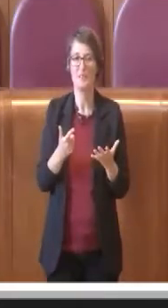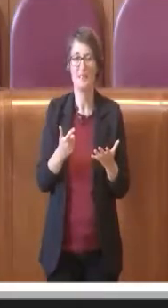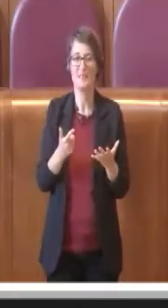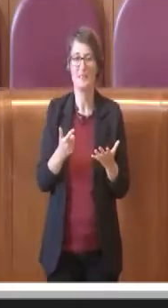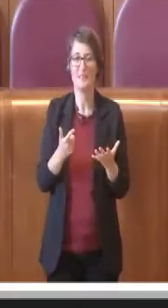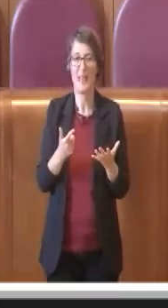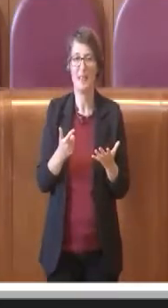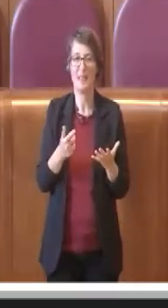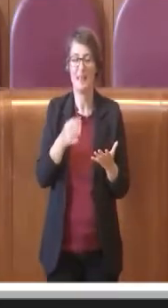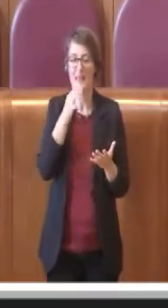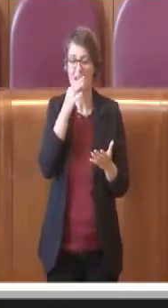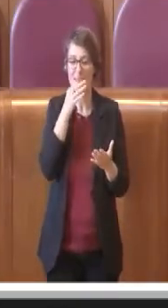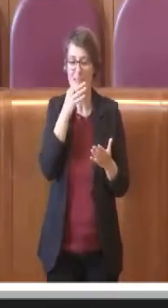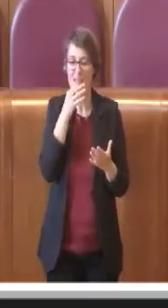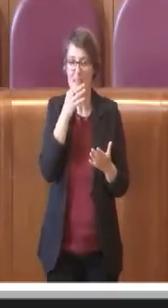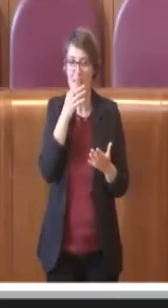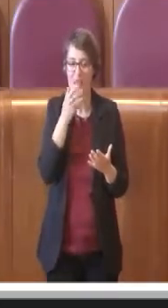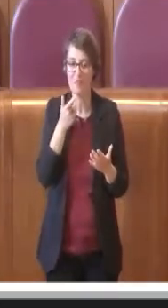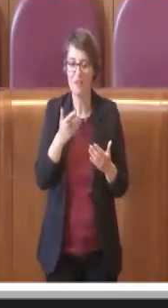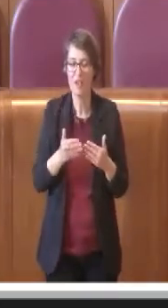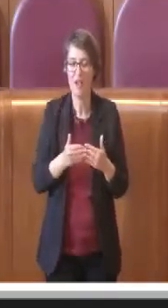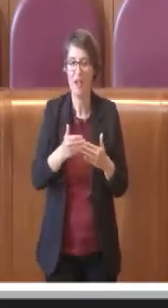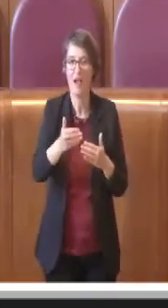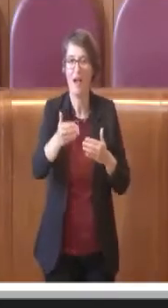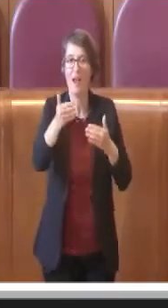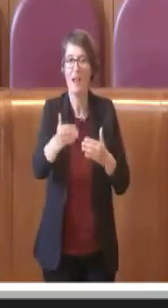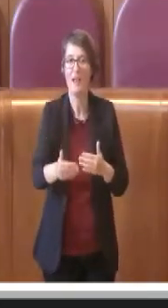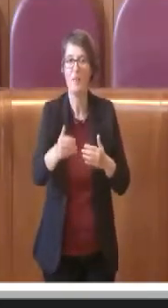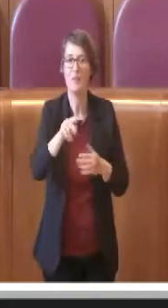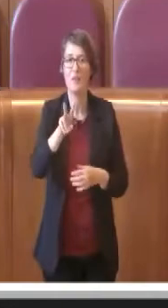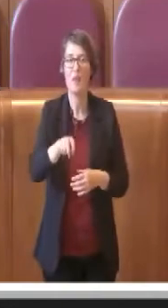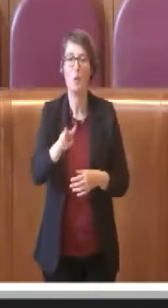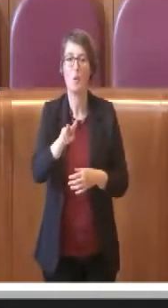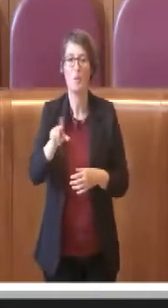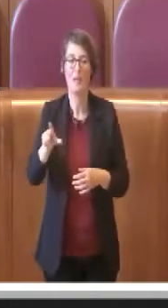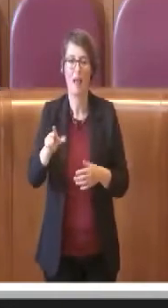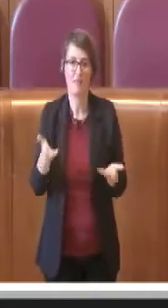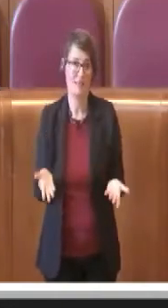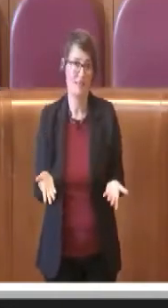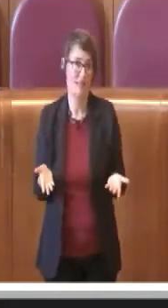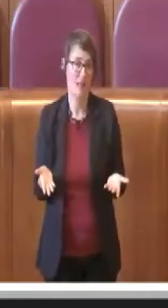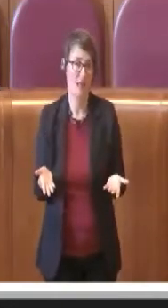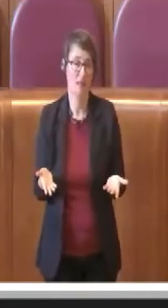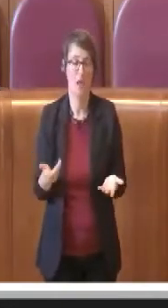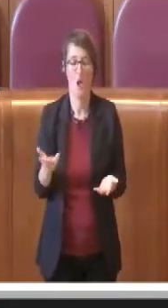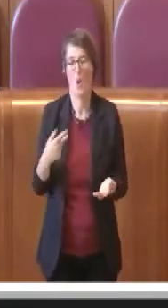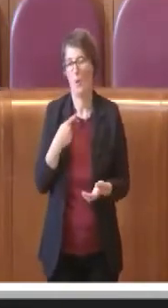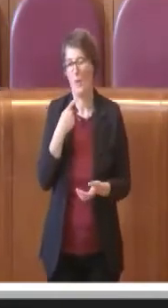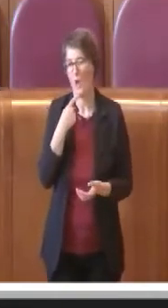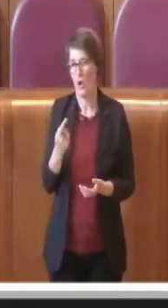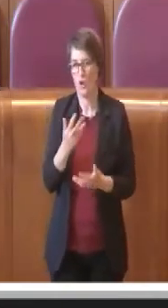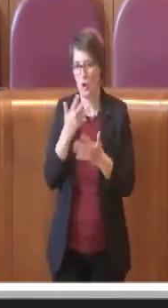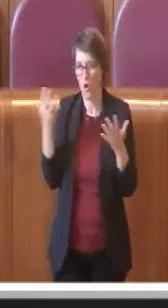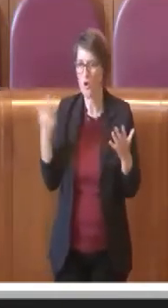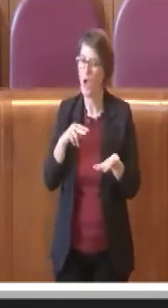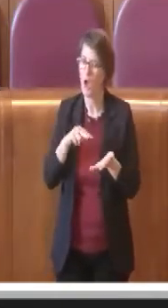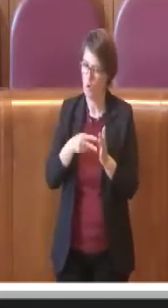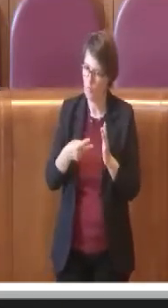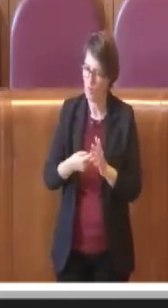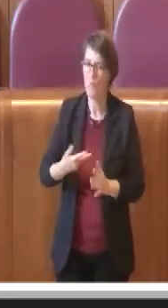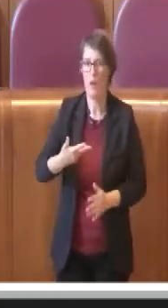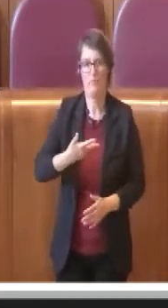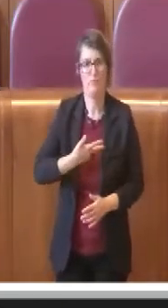si devono fare entro il 2027. Per cui, detto francamente, i problemi ci sono. Non si sta